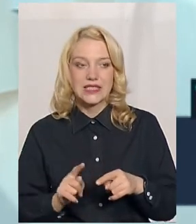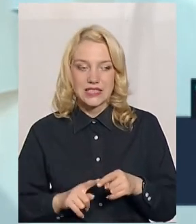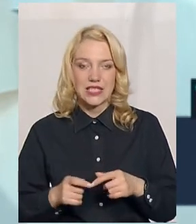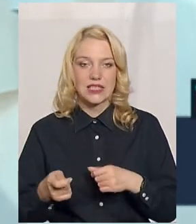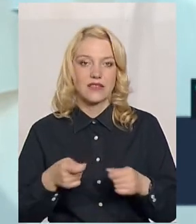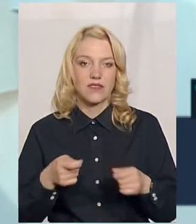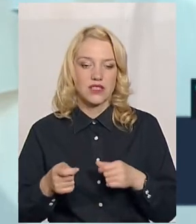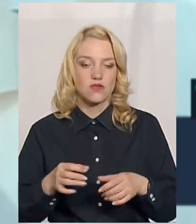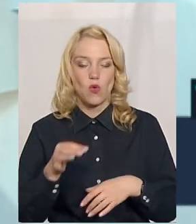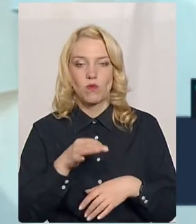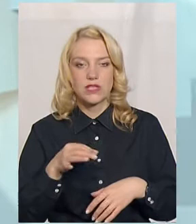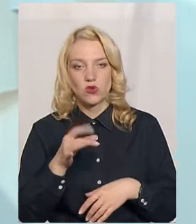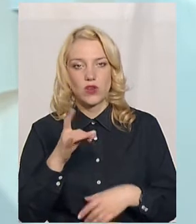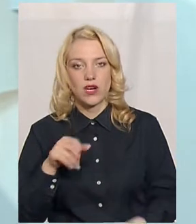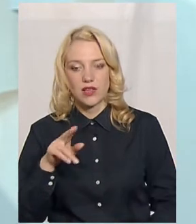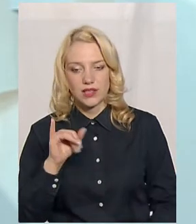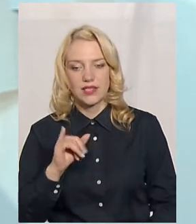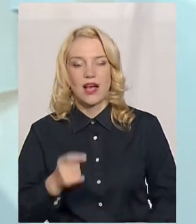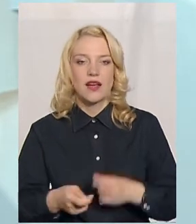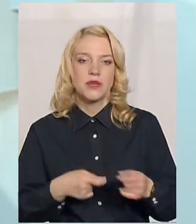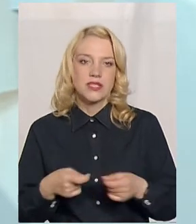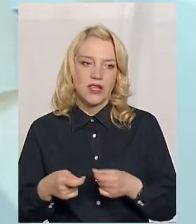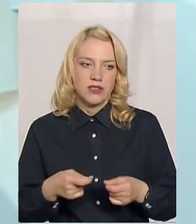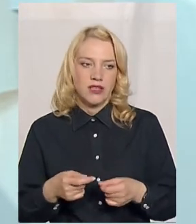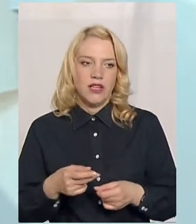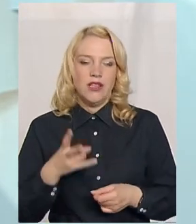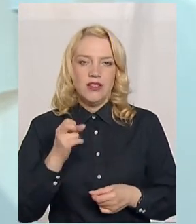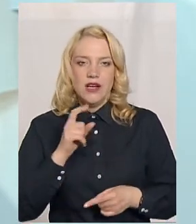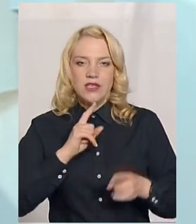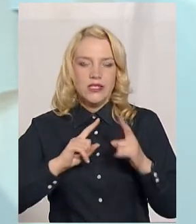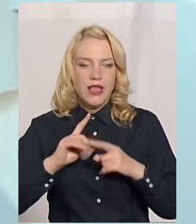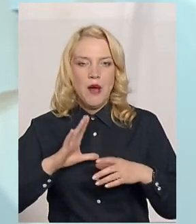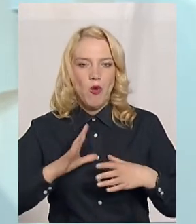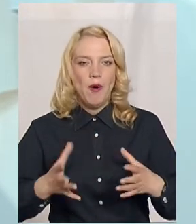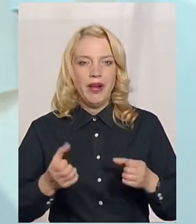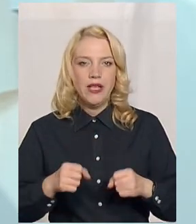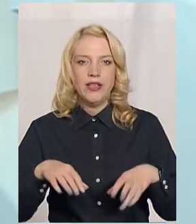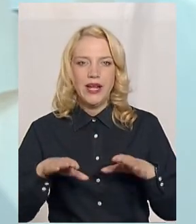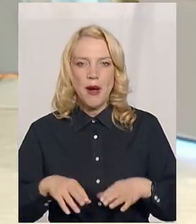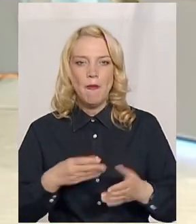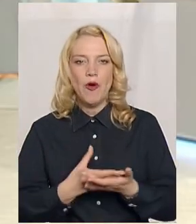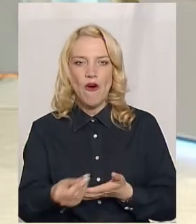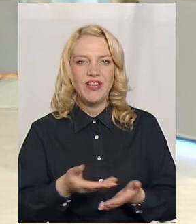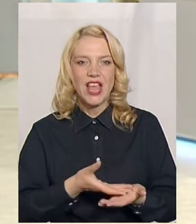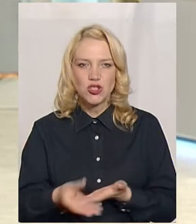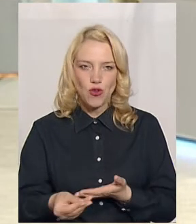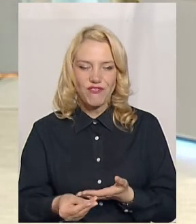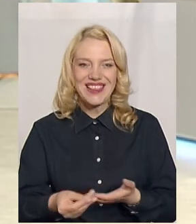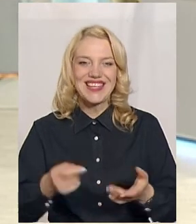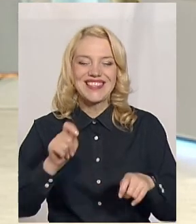керівництво обласної ради і адміністрації, на засіданнях було прийнято рішення профінансувати